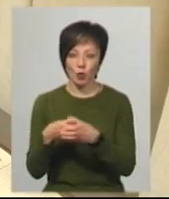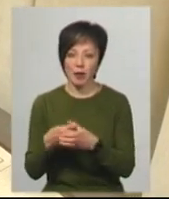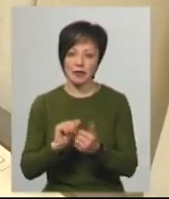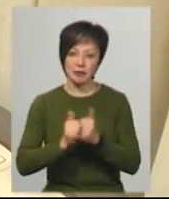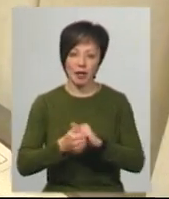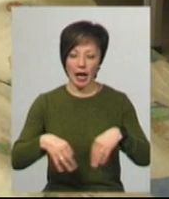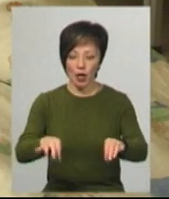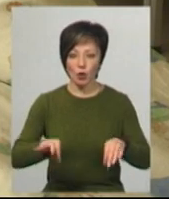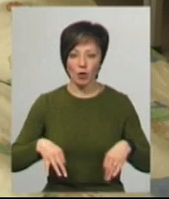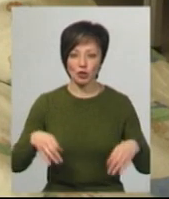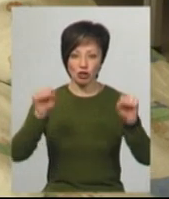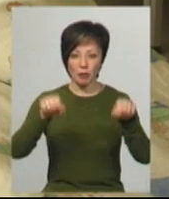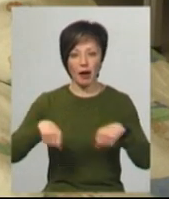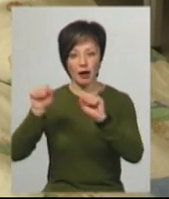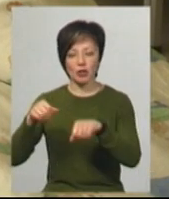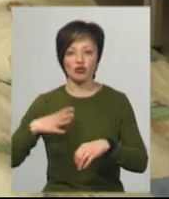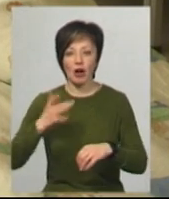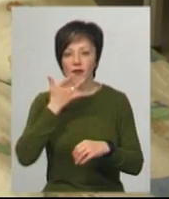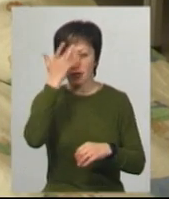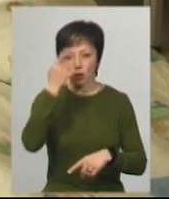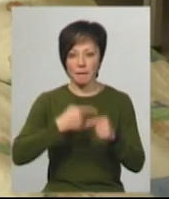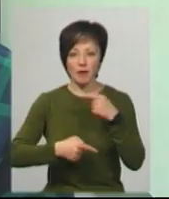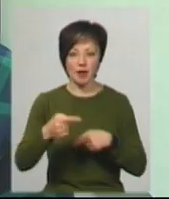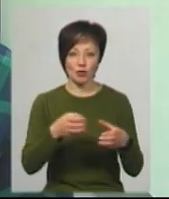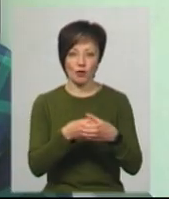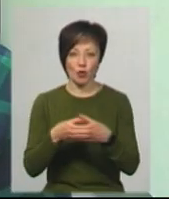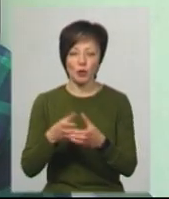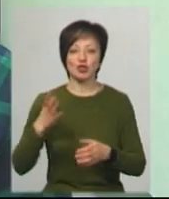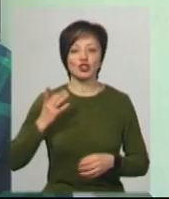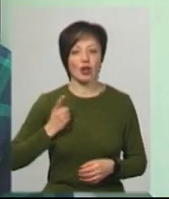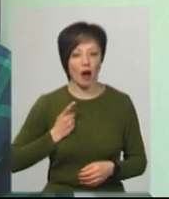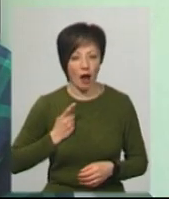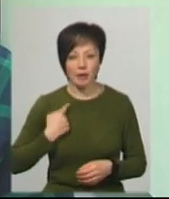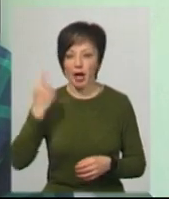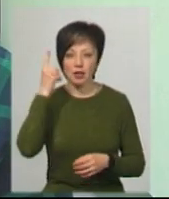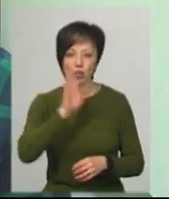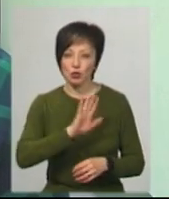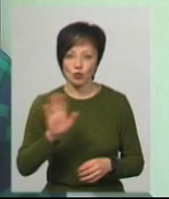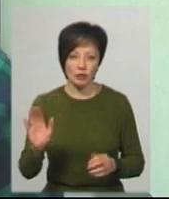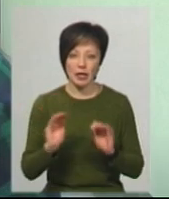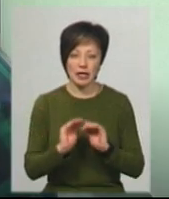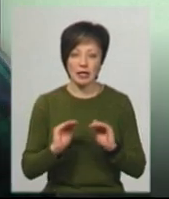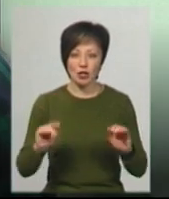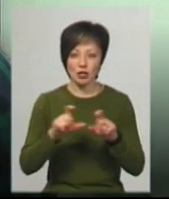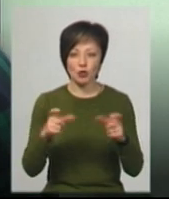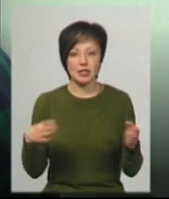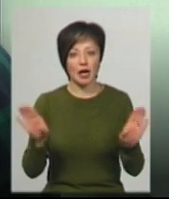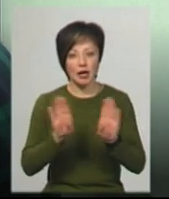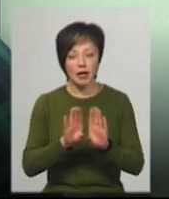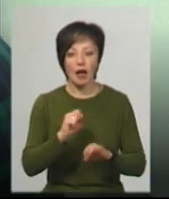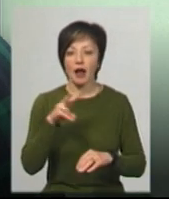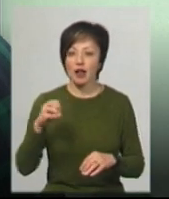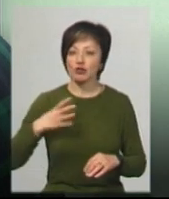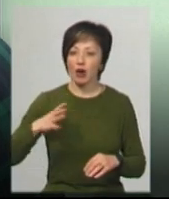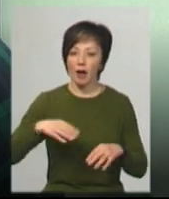линолеум та шпалери. Чекають, що влітку діти повернуться у групи. Ми чекаємо, я не думаю, що будуть дошкільні заклади закриті, але